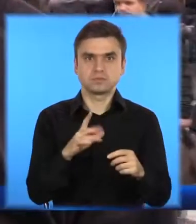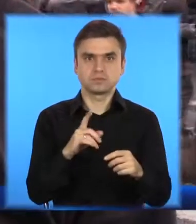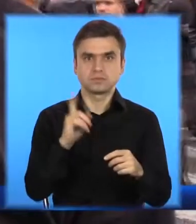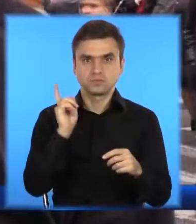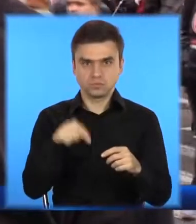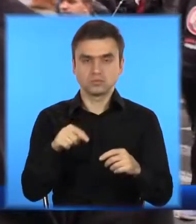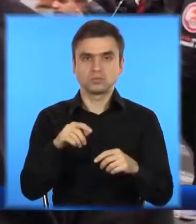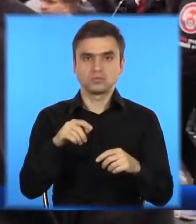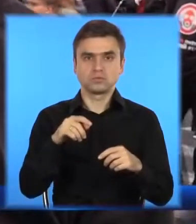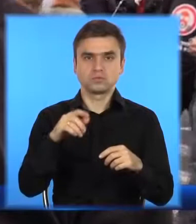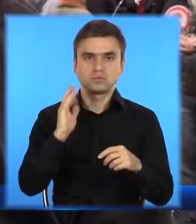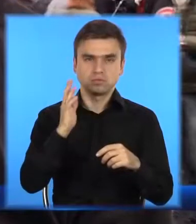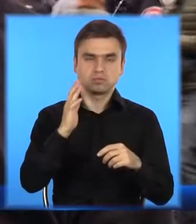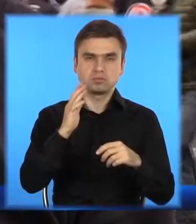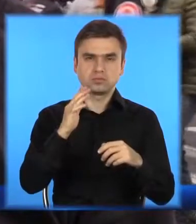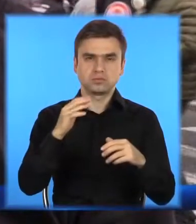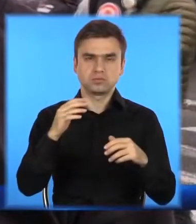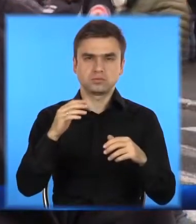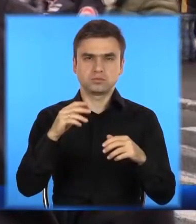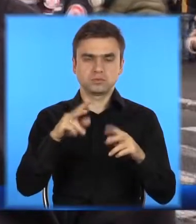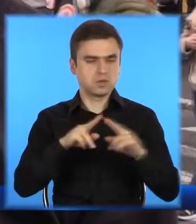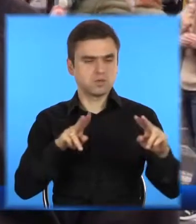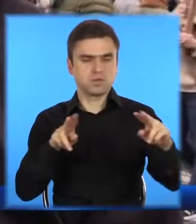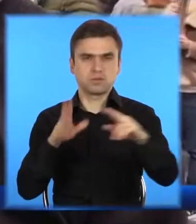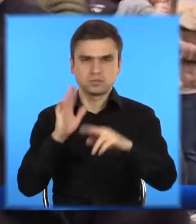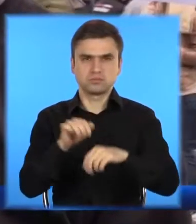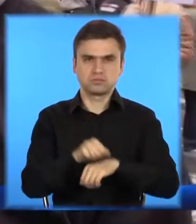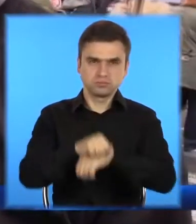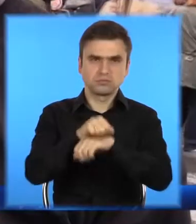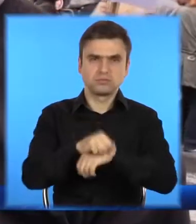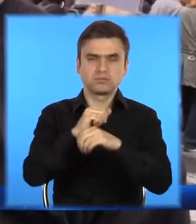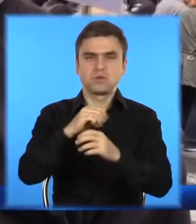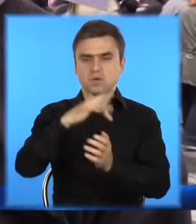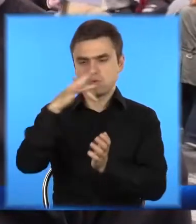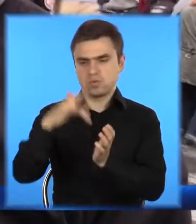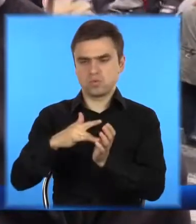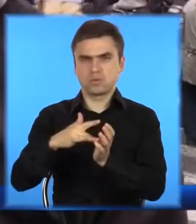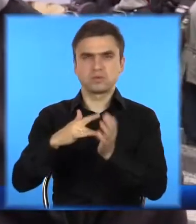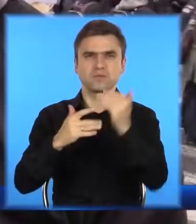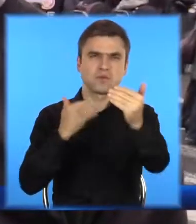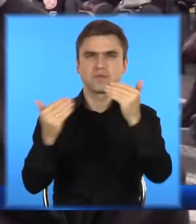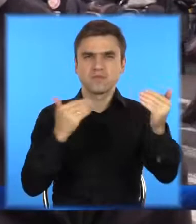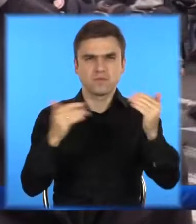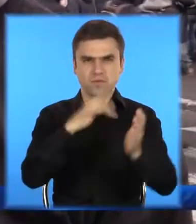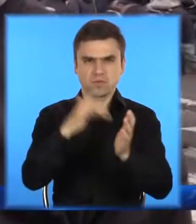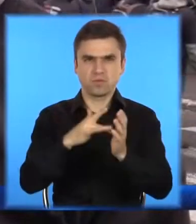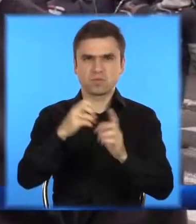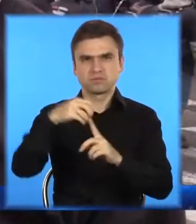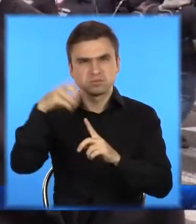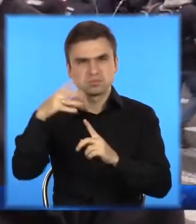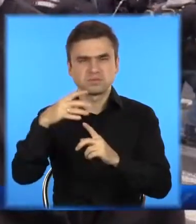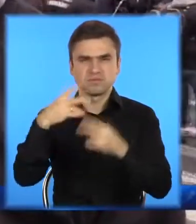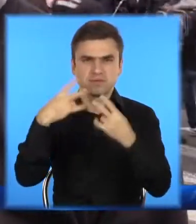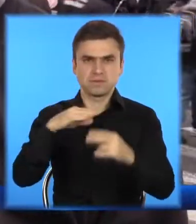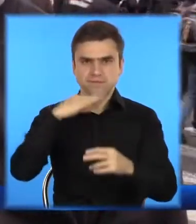вступають в таке руху, що досить труїти місто, тобто і місто, і так